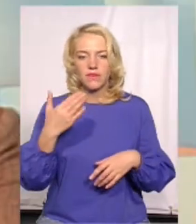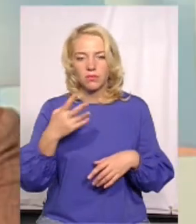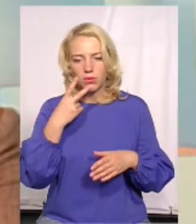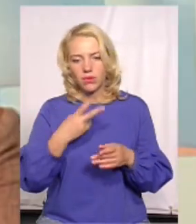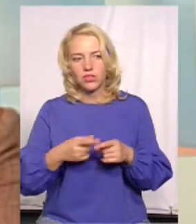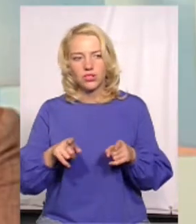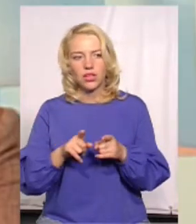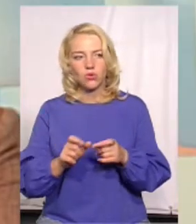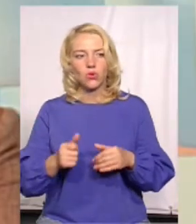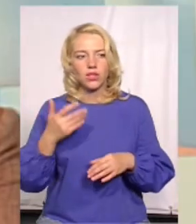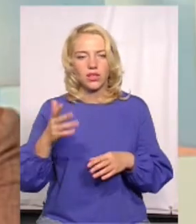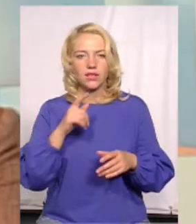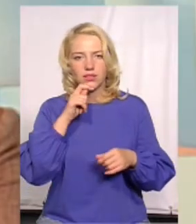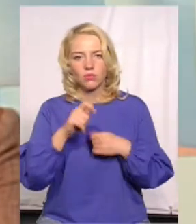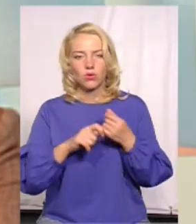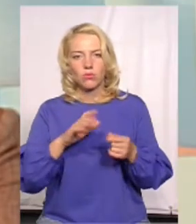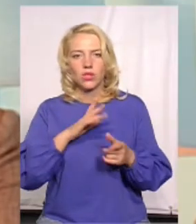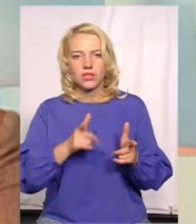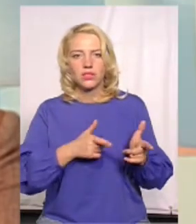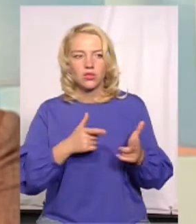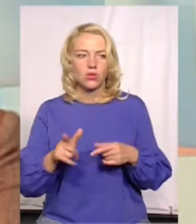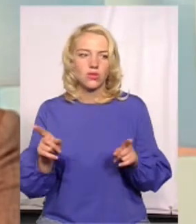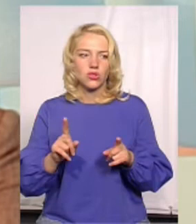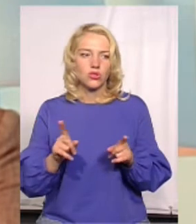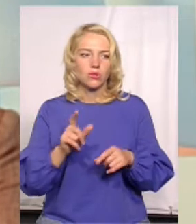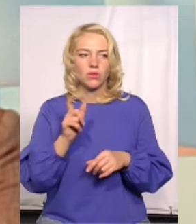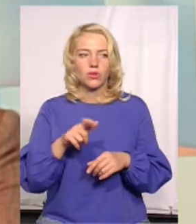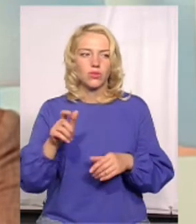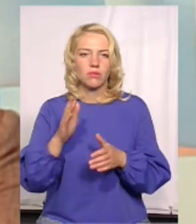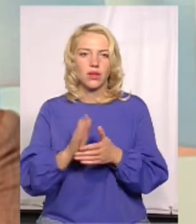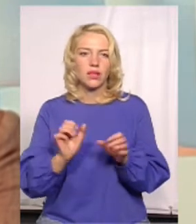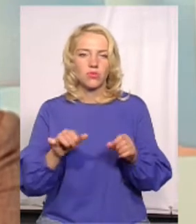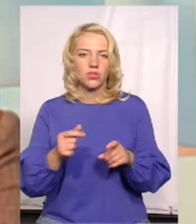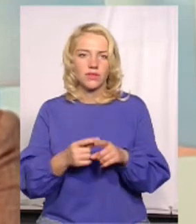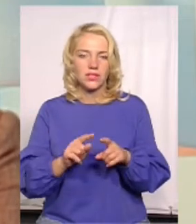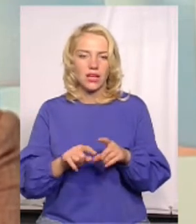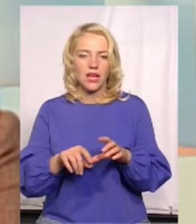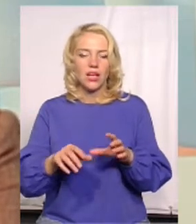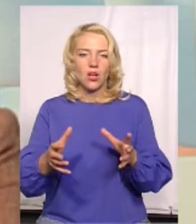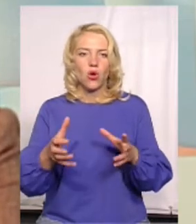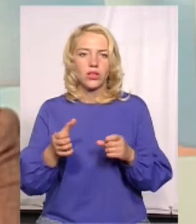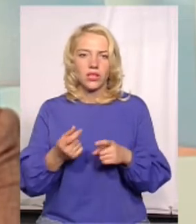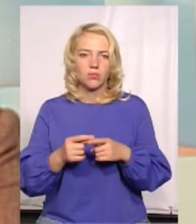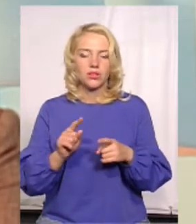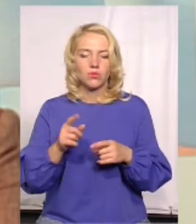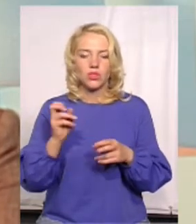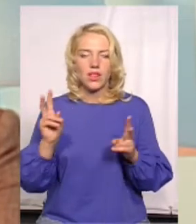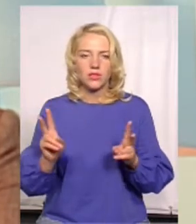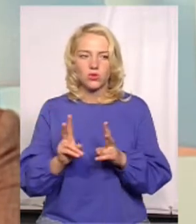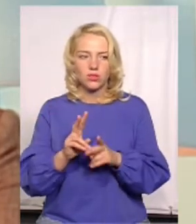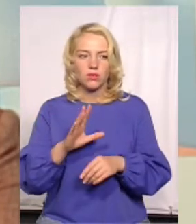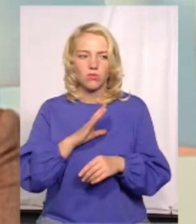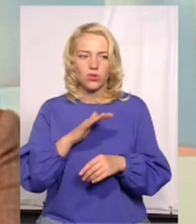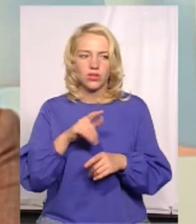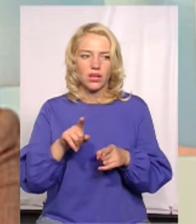така кількість подарунків була заготовлена, для того, щоб люди мали можливість це отримати. Тимі, що, на самій зустрічі, там ще було теж,